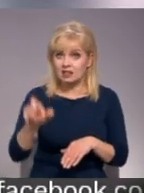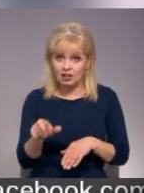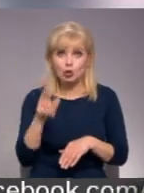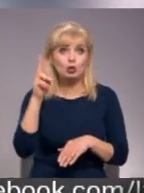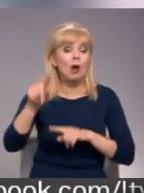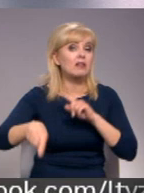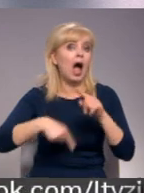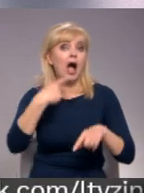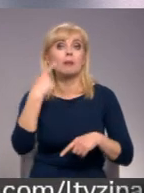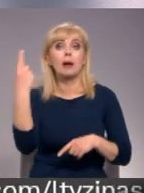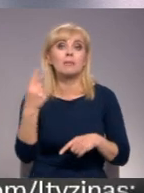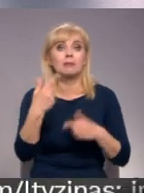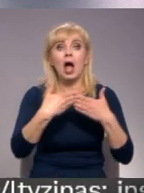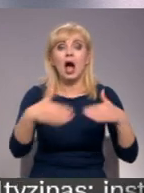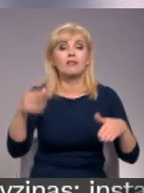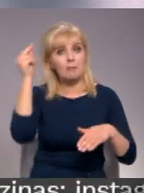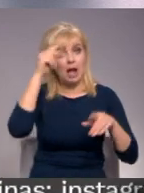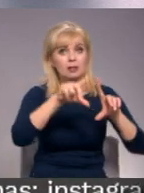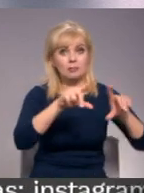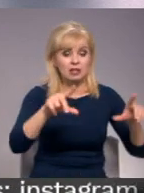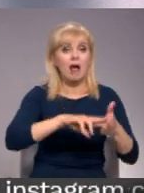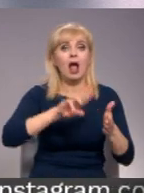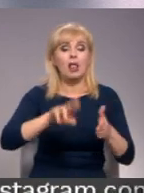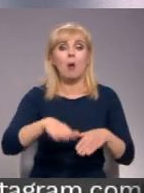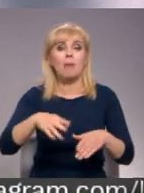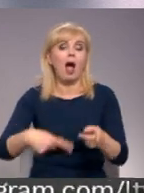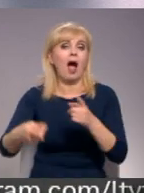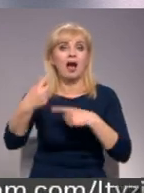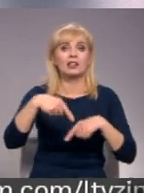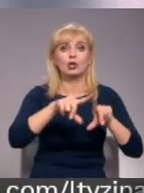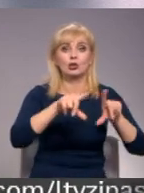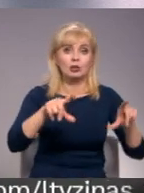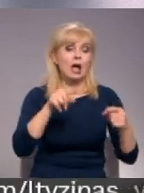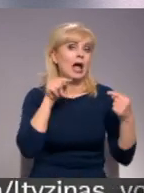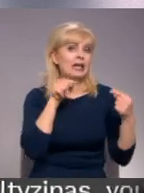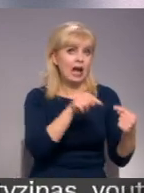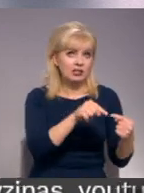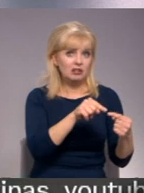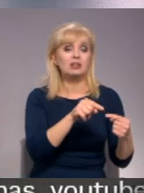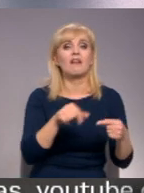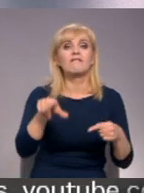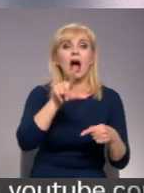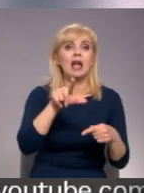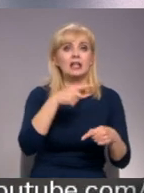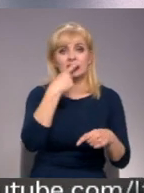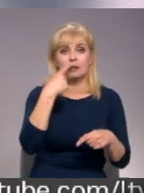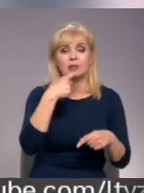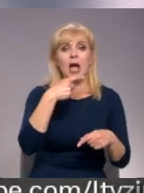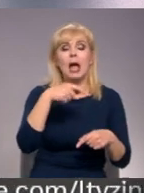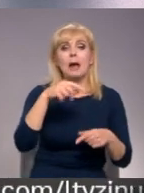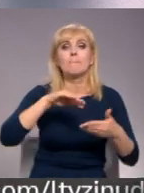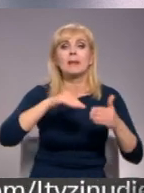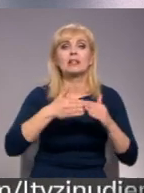nākamās pirmdienas atvērt mācību iestādes, ļaujot bērniem atgriezties skolās. Pret šo ieceru, iepilst vairāku simtu pilsētu mēri,